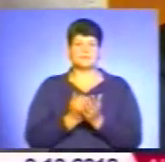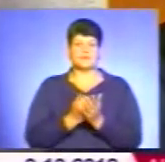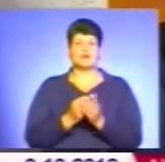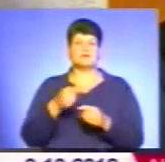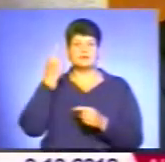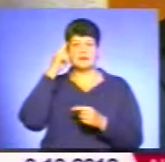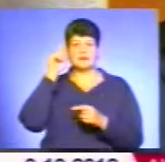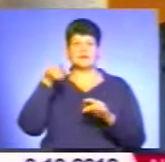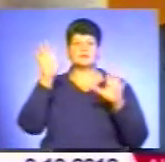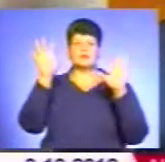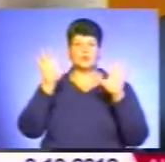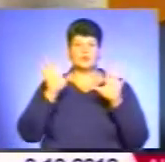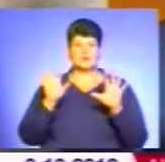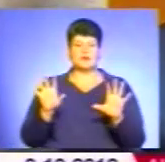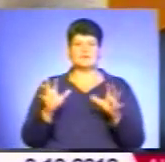законодавства,